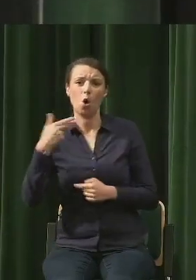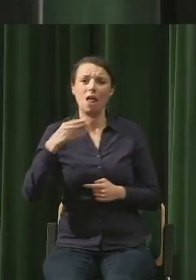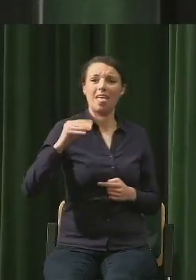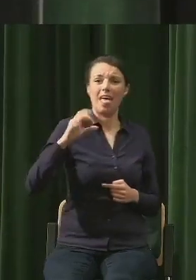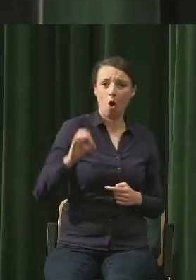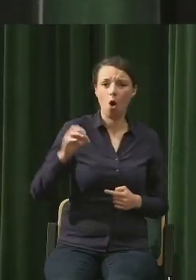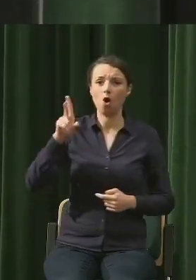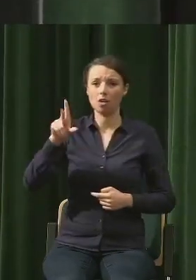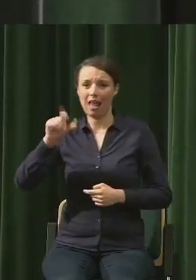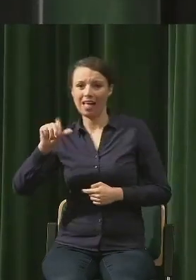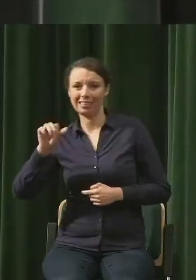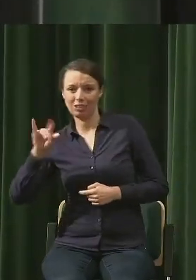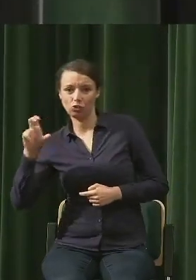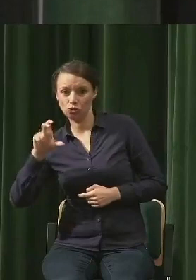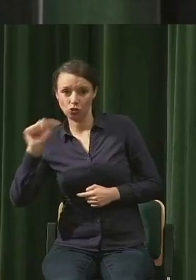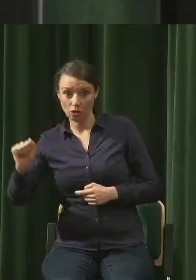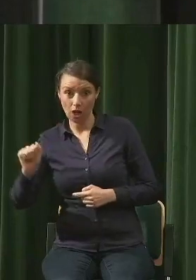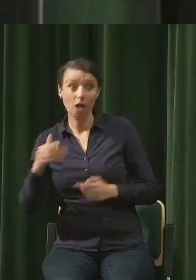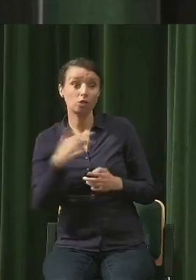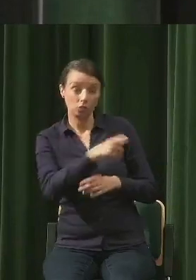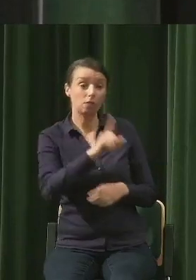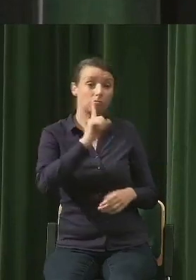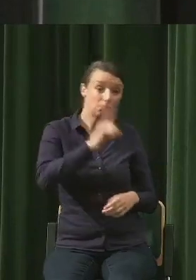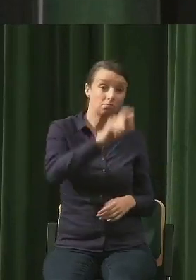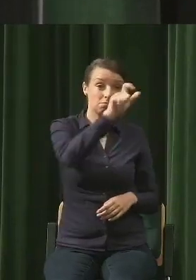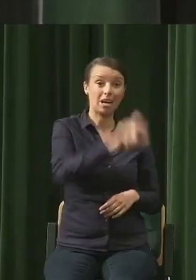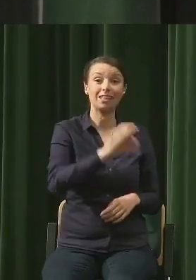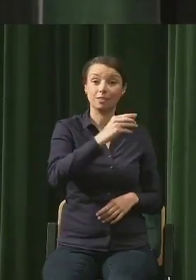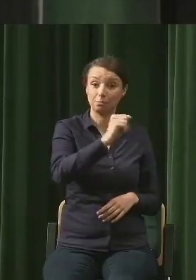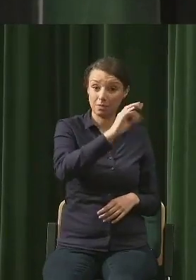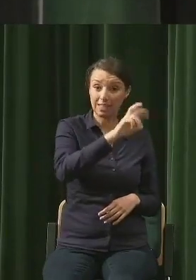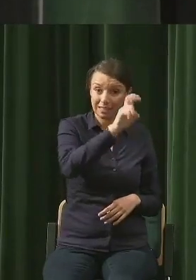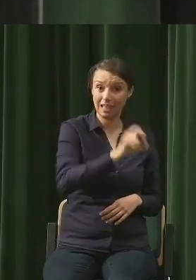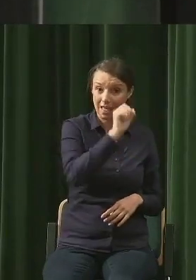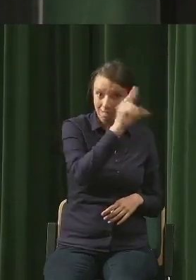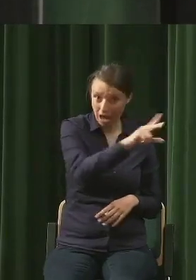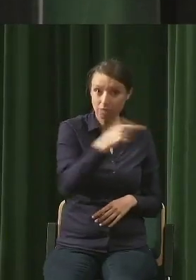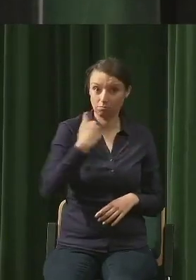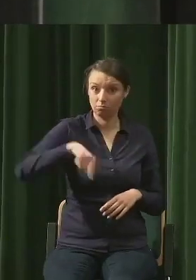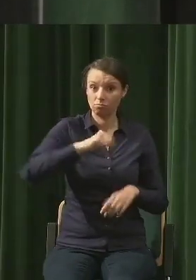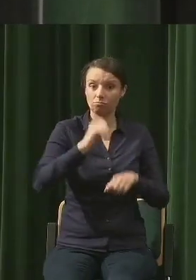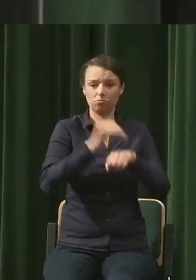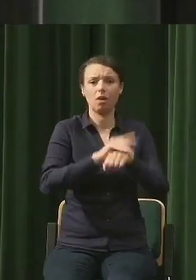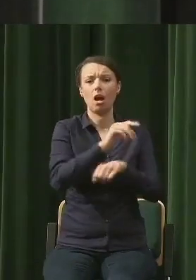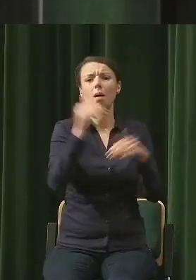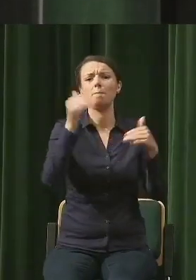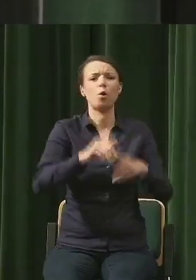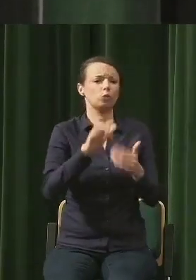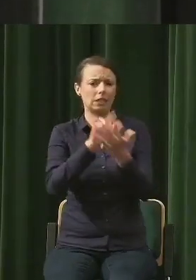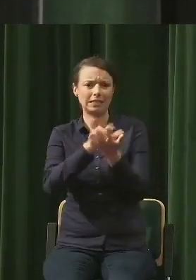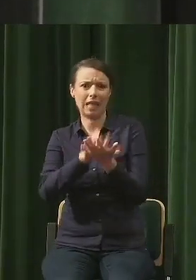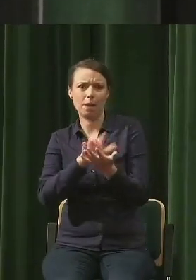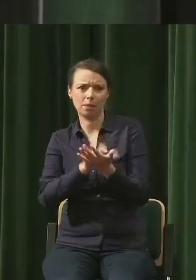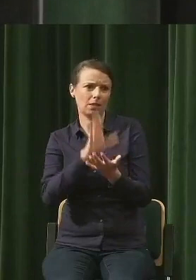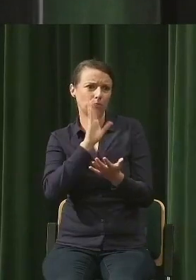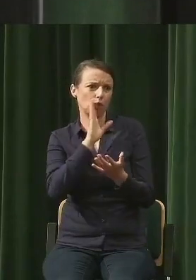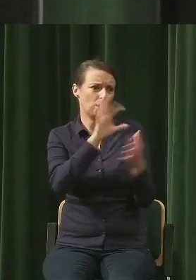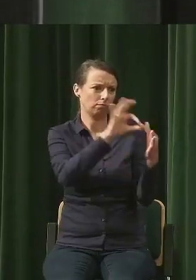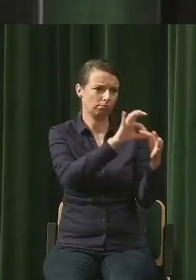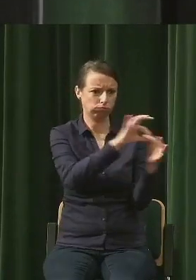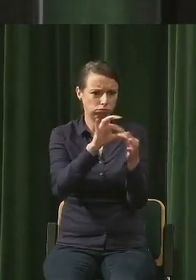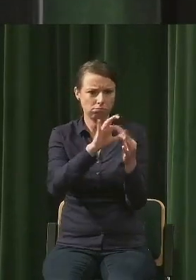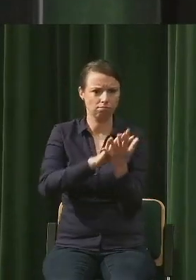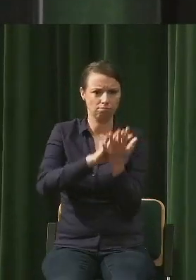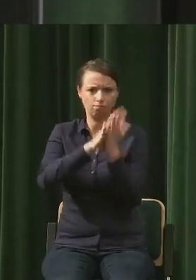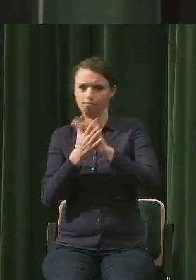owszem, generalnie się zgadza, ale wręcz możemy to zapisać w formie matematycznych równać. Oczywiście człowieka zmienia trochę w taki komputer do podejmowania